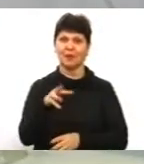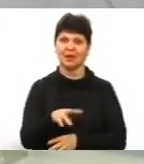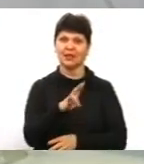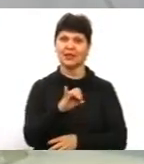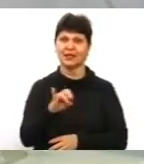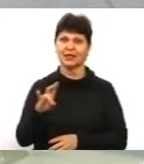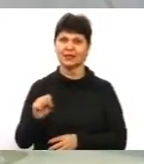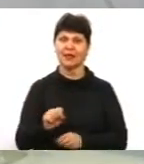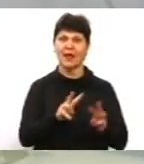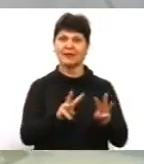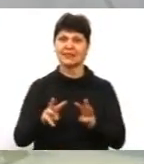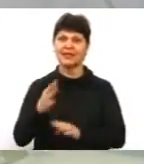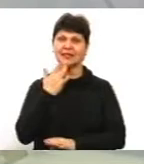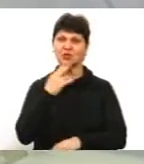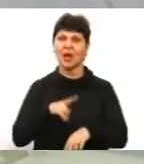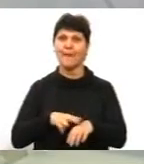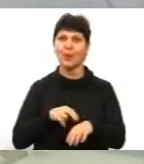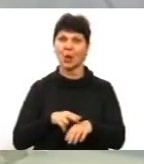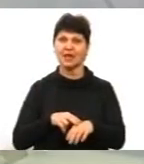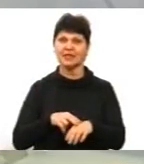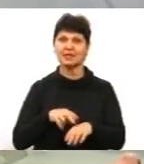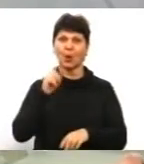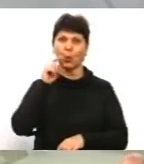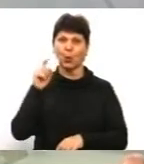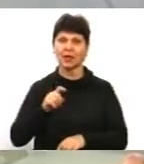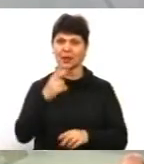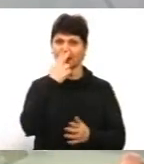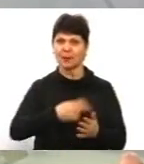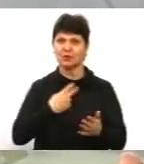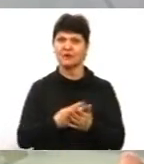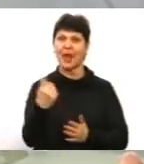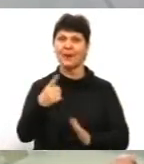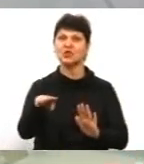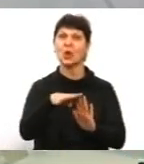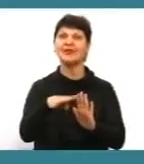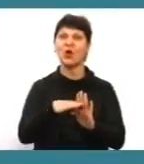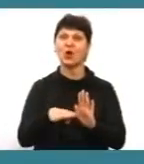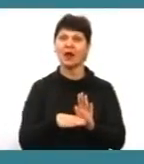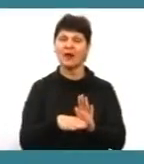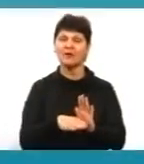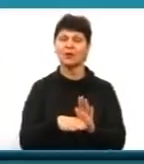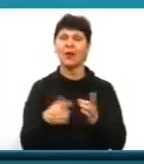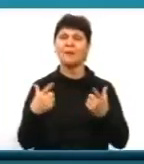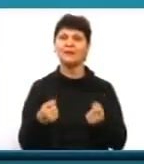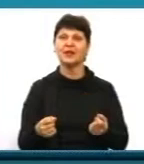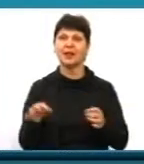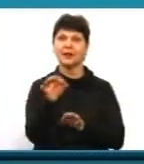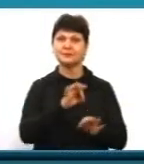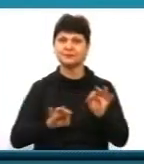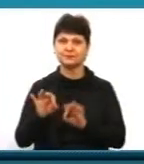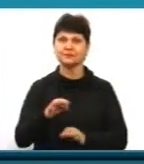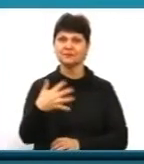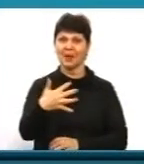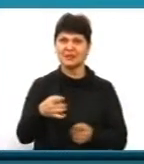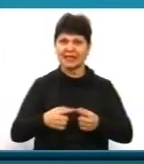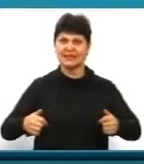Сайт Національної поліції України. Демонструємо першу інфографіку, де йдеться про те, що на 50 ділянках